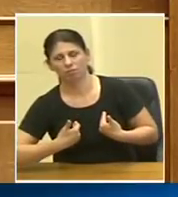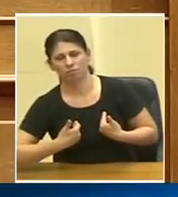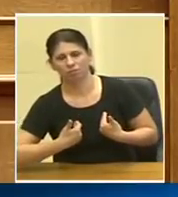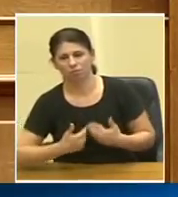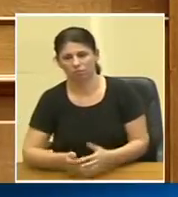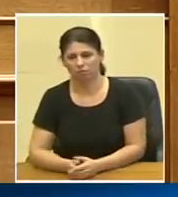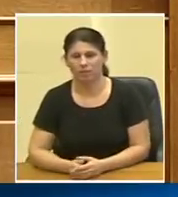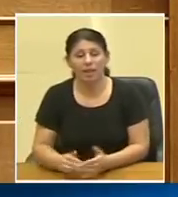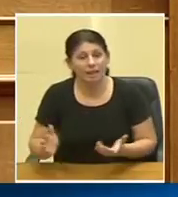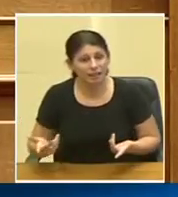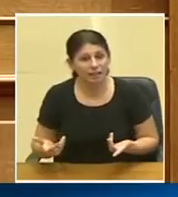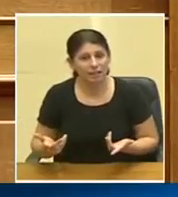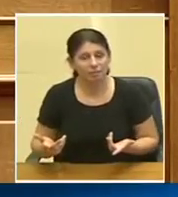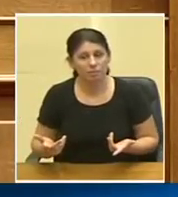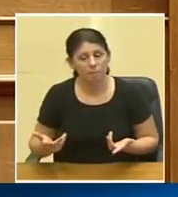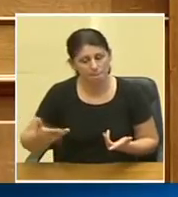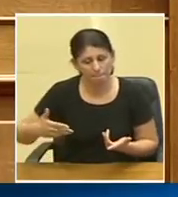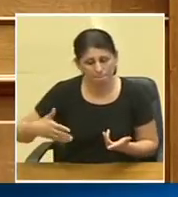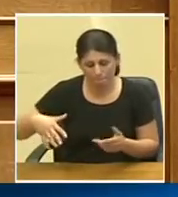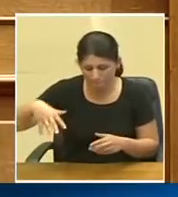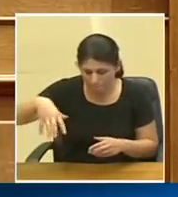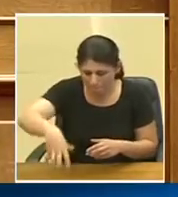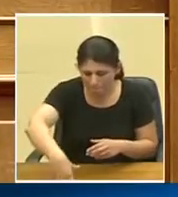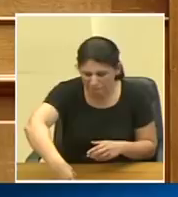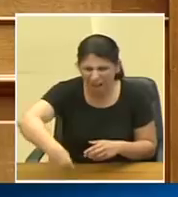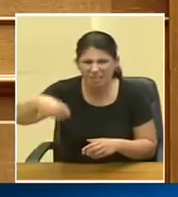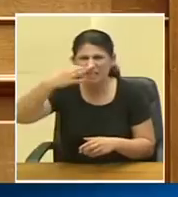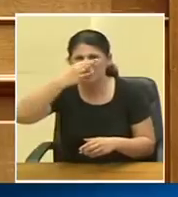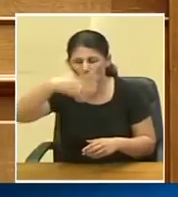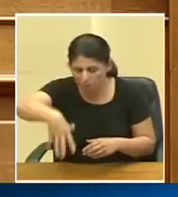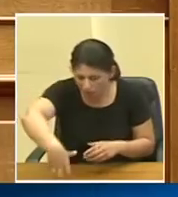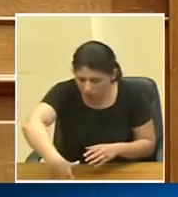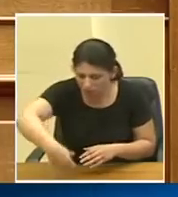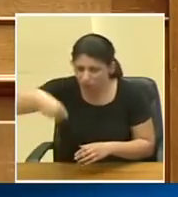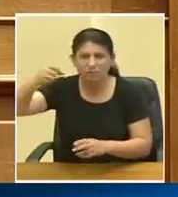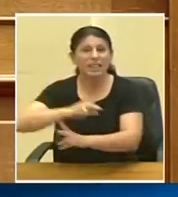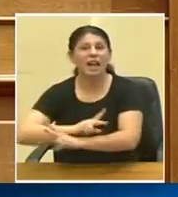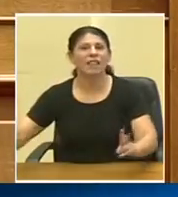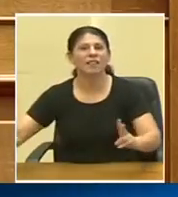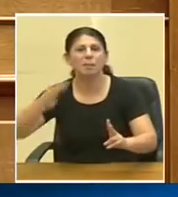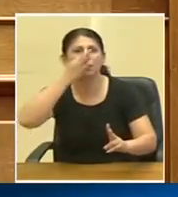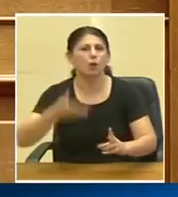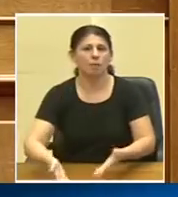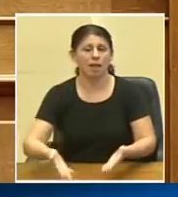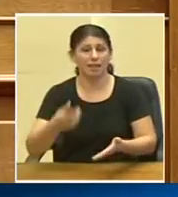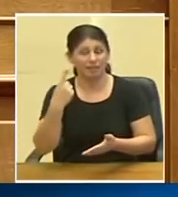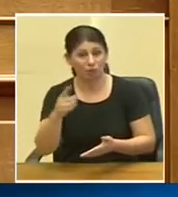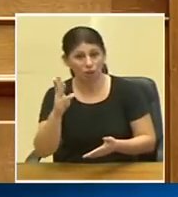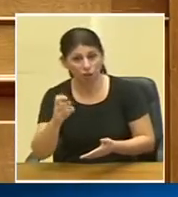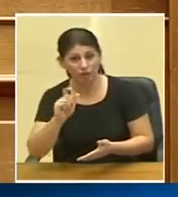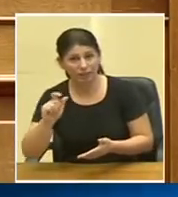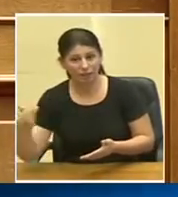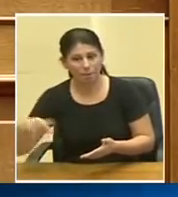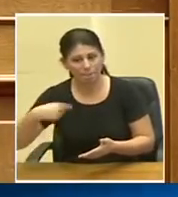γιατί βάλαμε το χέρι μας μέσα στο βούρκο και τον καθαρίσαμε γιατί αυτά τα 13 εκατομμύρια εμείς θα κάναμε